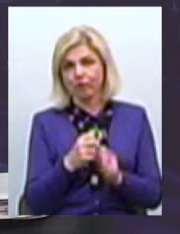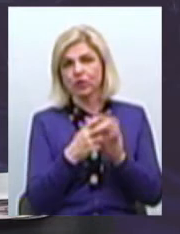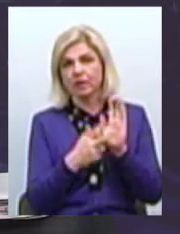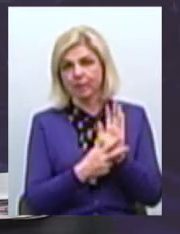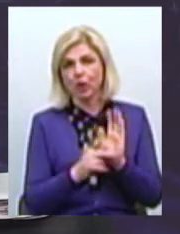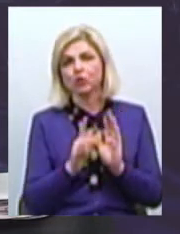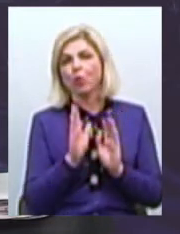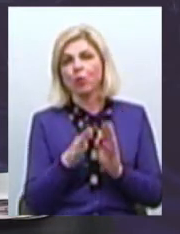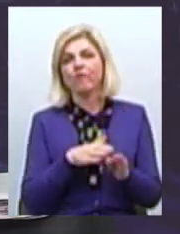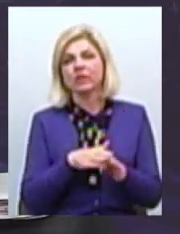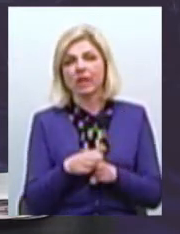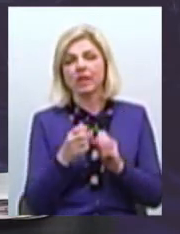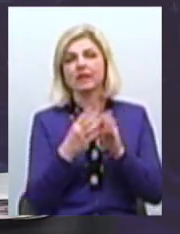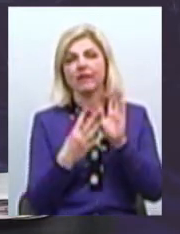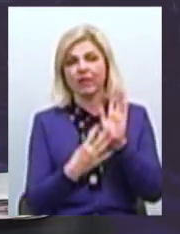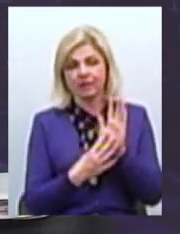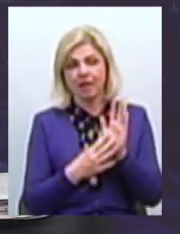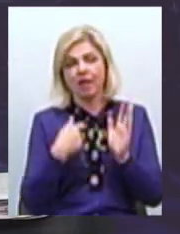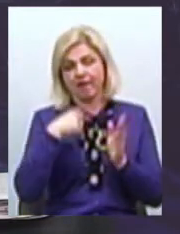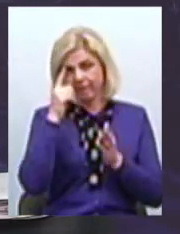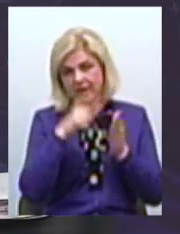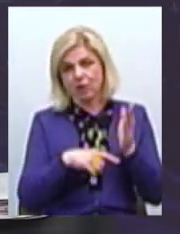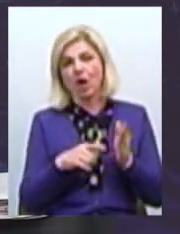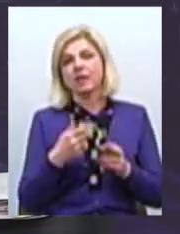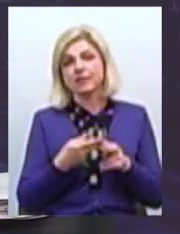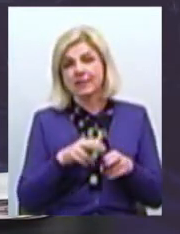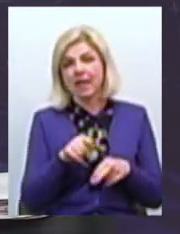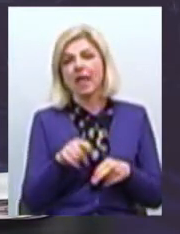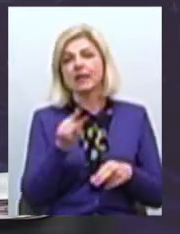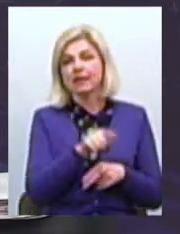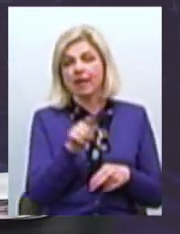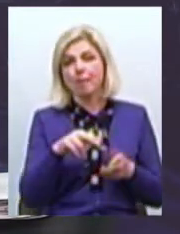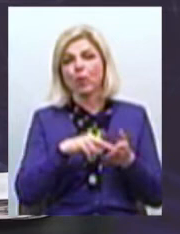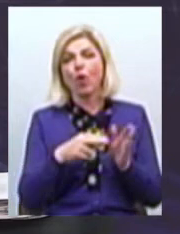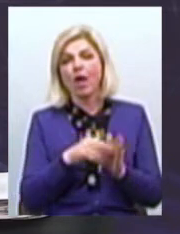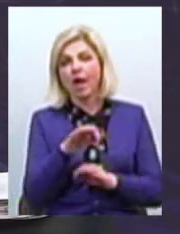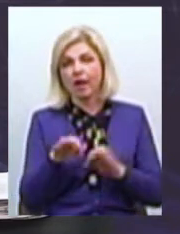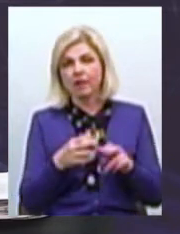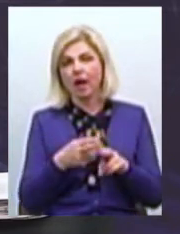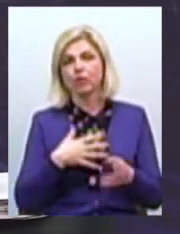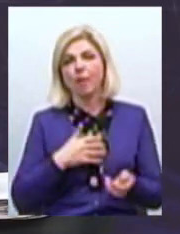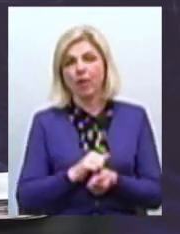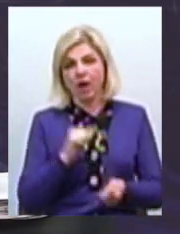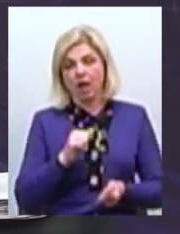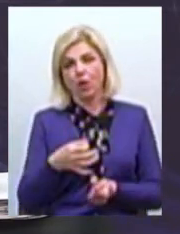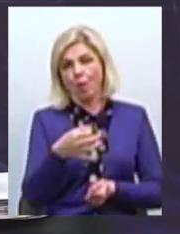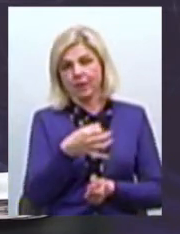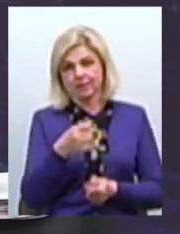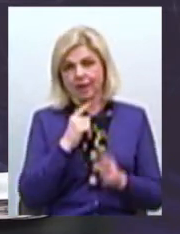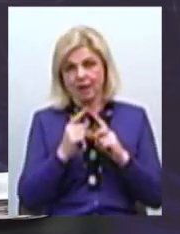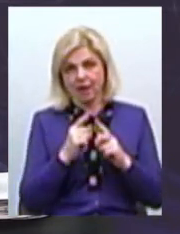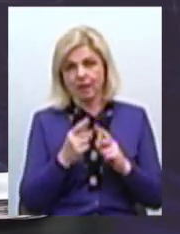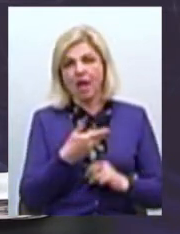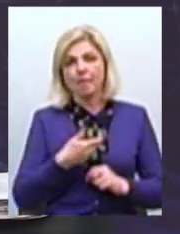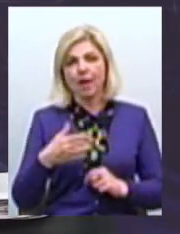і що вже буде втілено, я вірю, в 2019 рік Це саме ті проекти, на яких наполягала обласна рада Ми були три